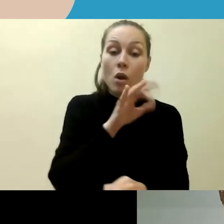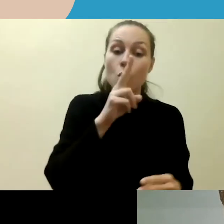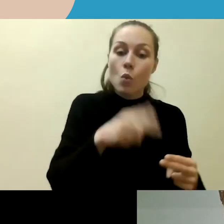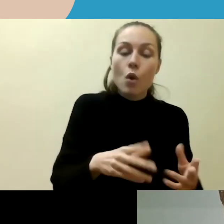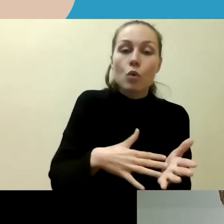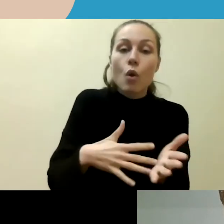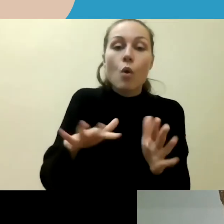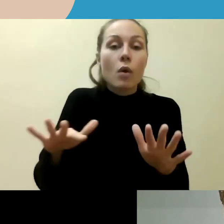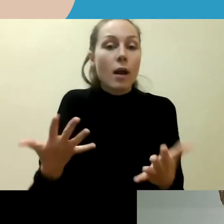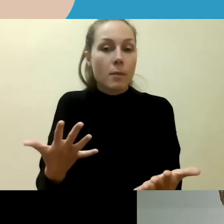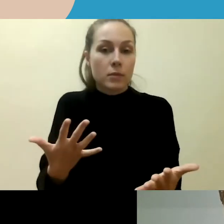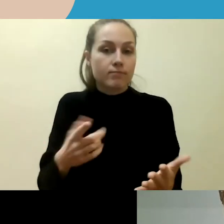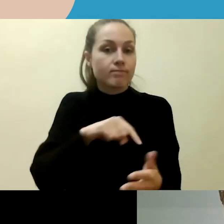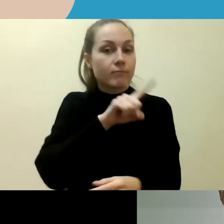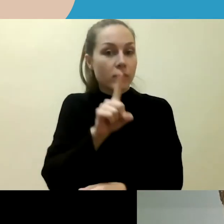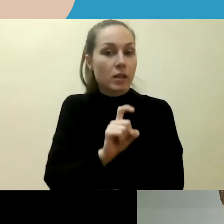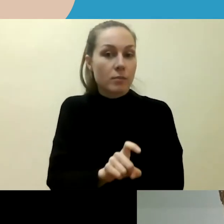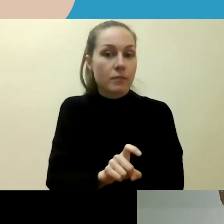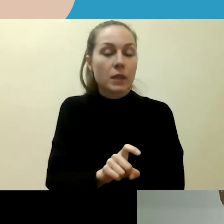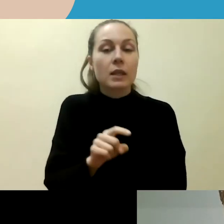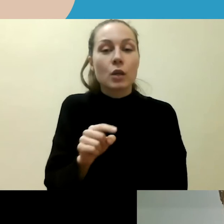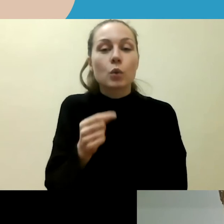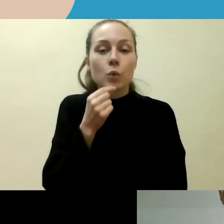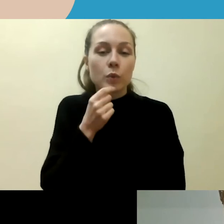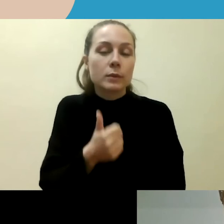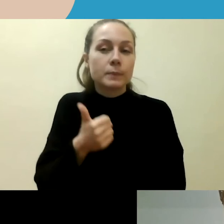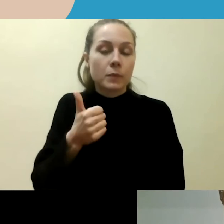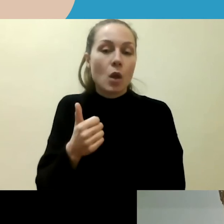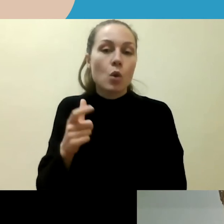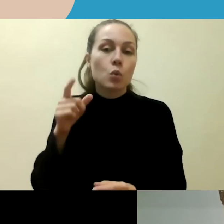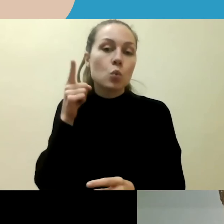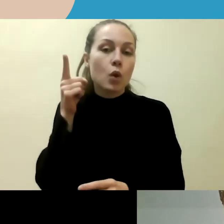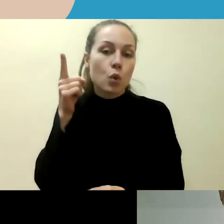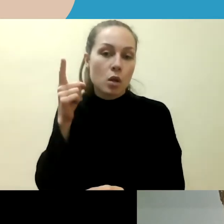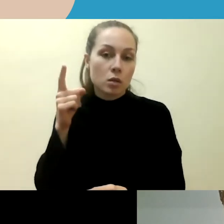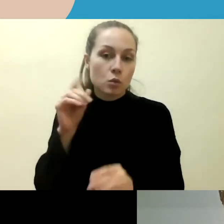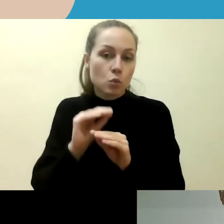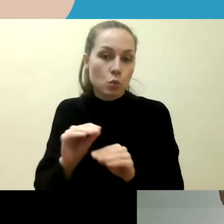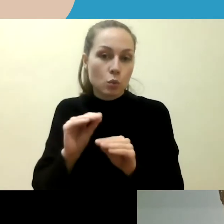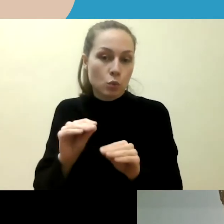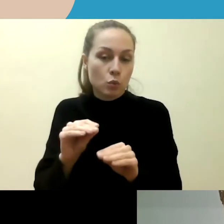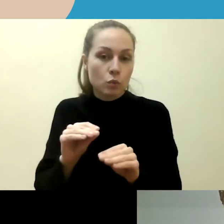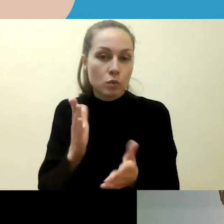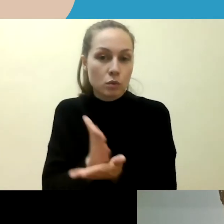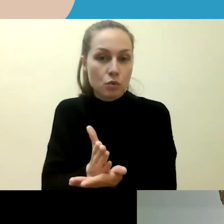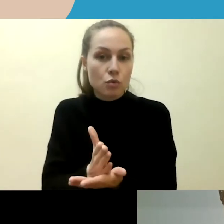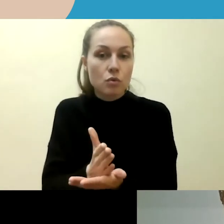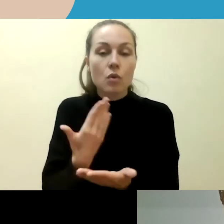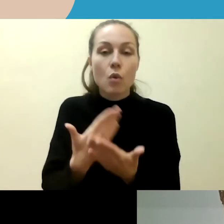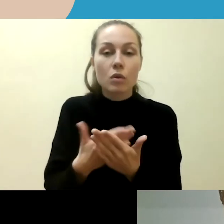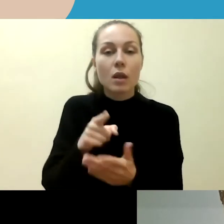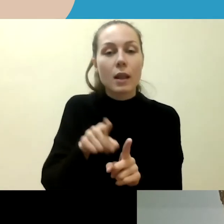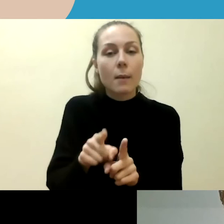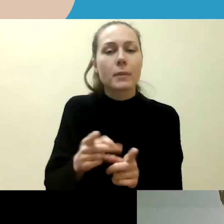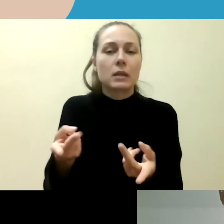šiuo atvilgių šiek tiek gelbsita sukurtas notonlinis kursas, dėl to, kad jis yra labiau išliekamojo